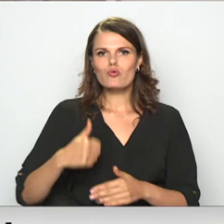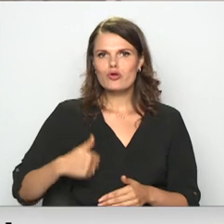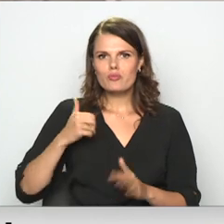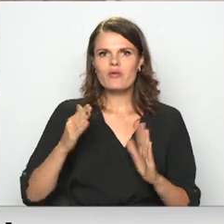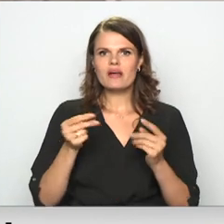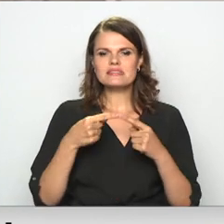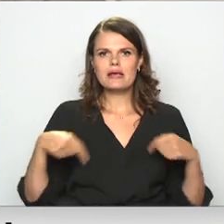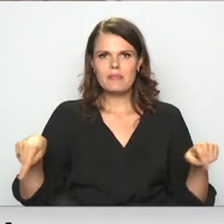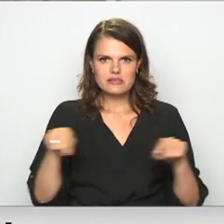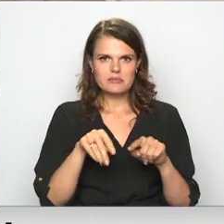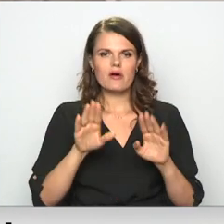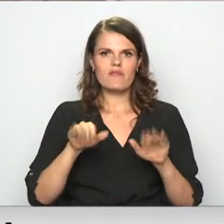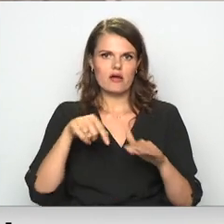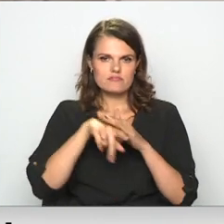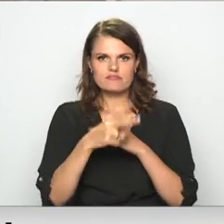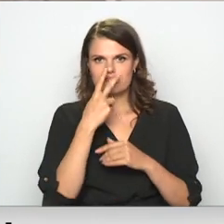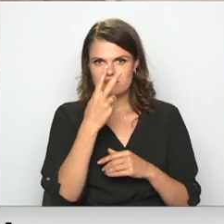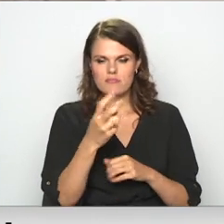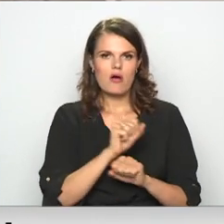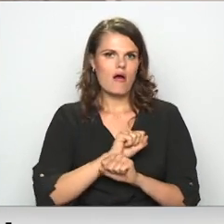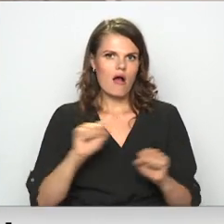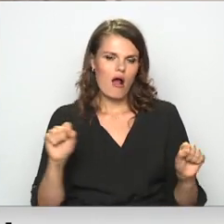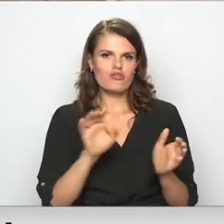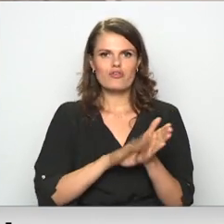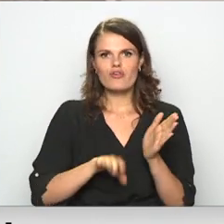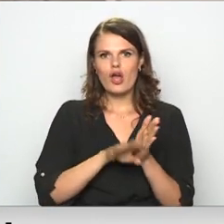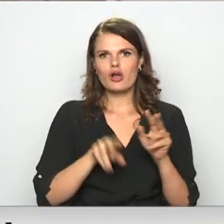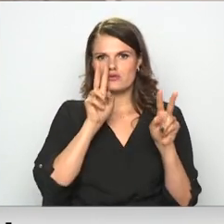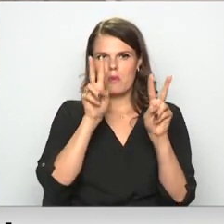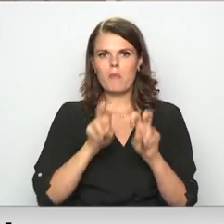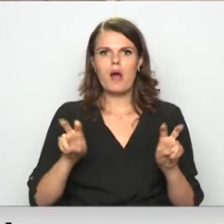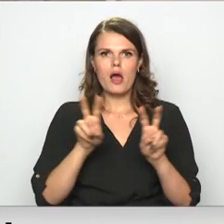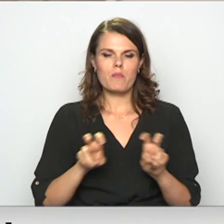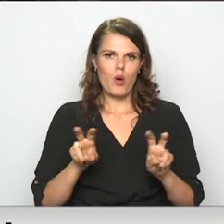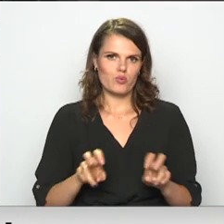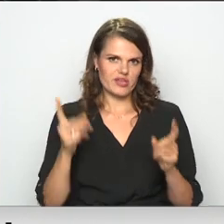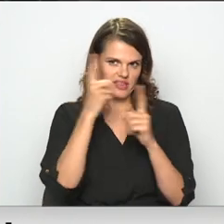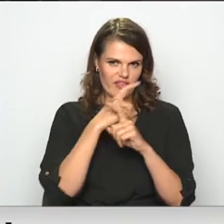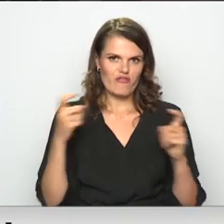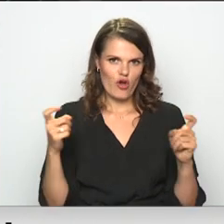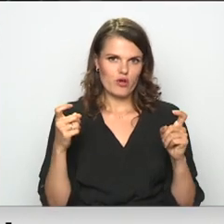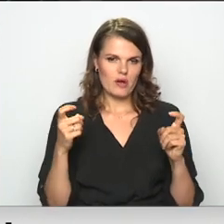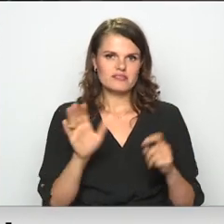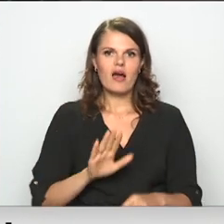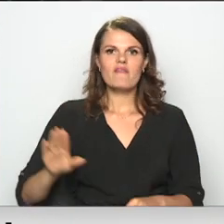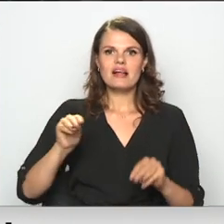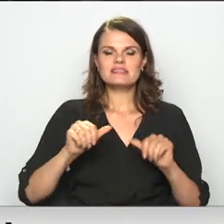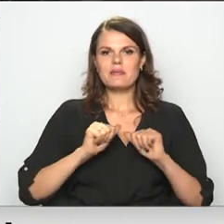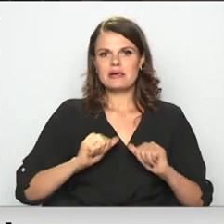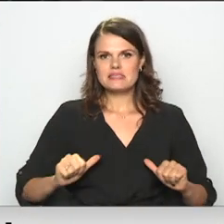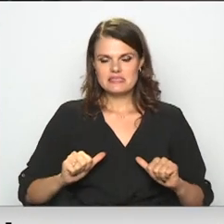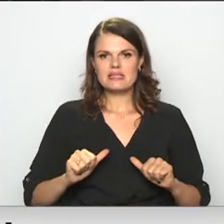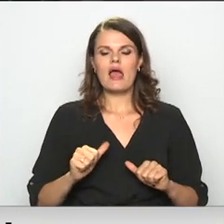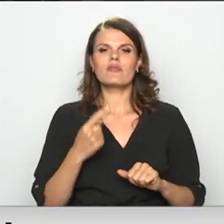vai zemes dabaldiņu, vai diezgan ātri un vienkārši pārbaudīt šo informāciju. Valsts zemes dienas dāgan